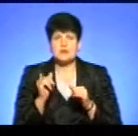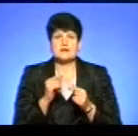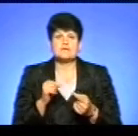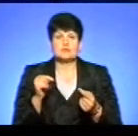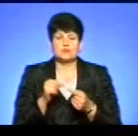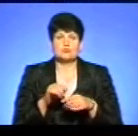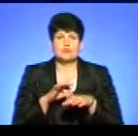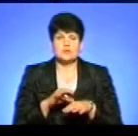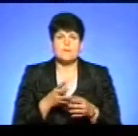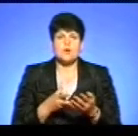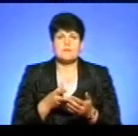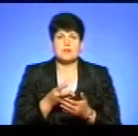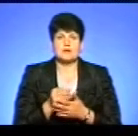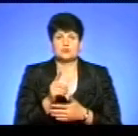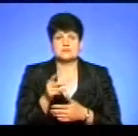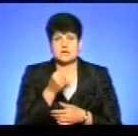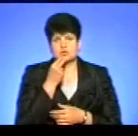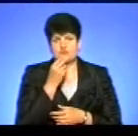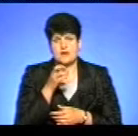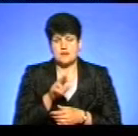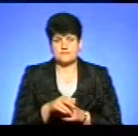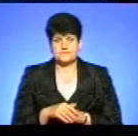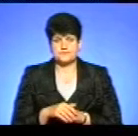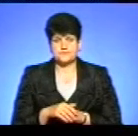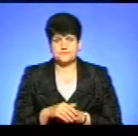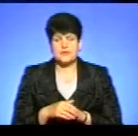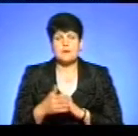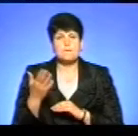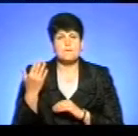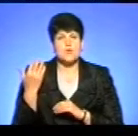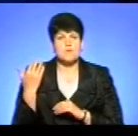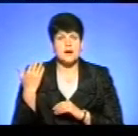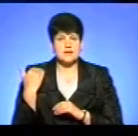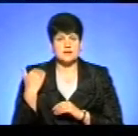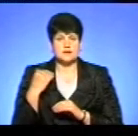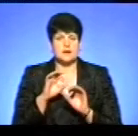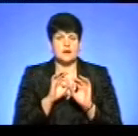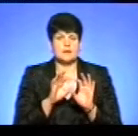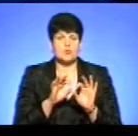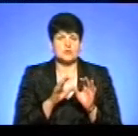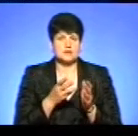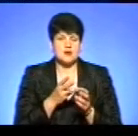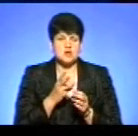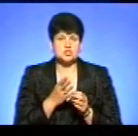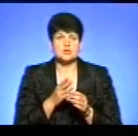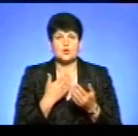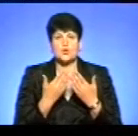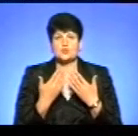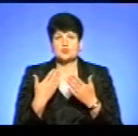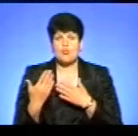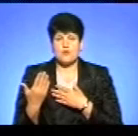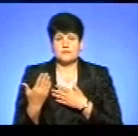здійснюють проплату за харчування. Попередній репортаж є оці розмови, які